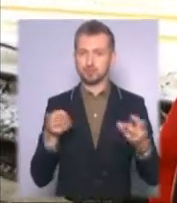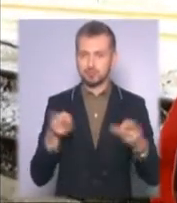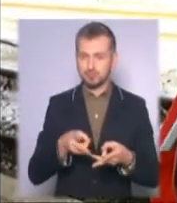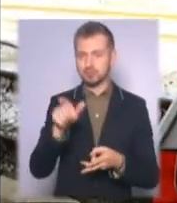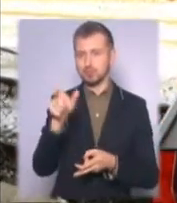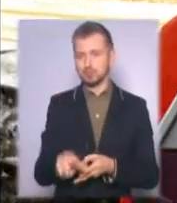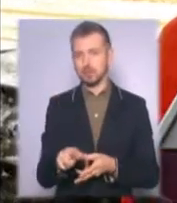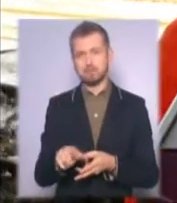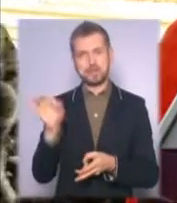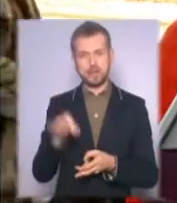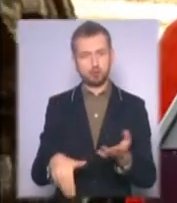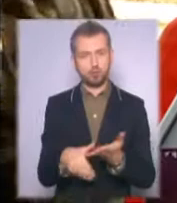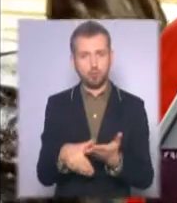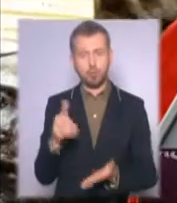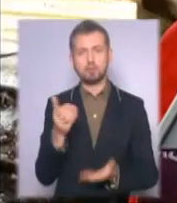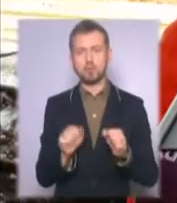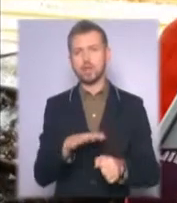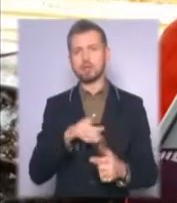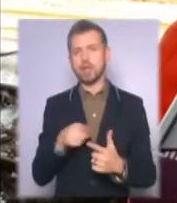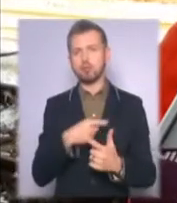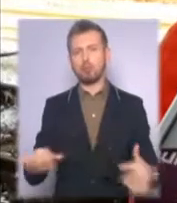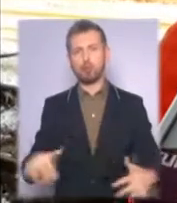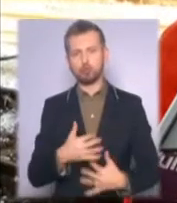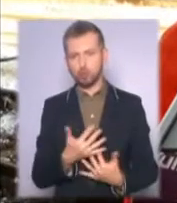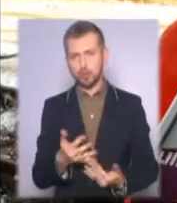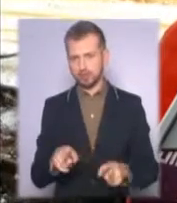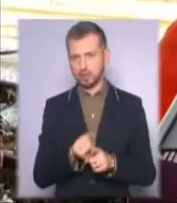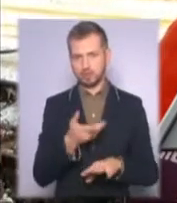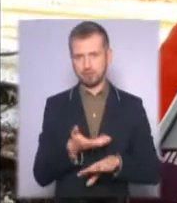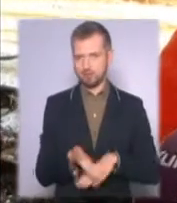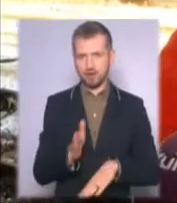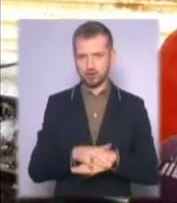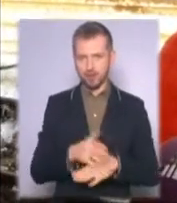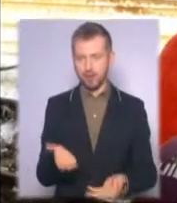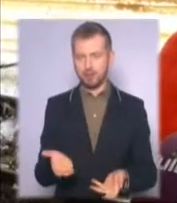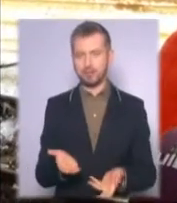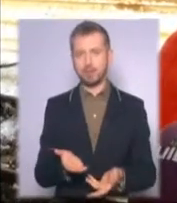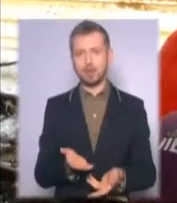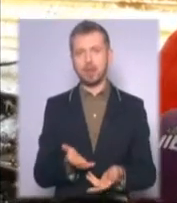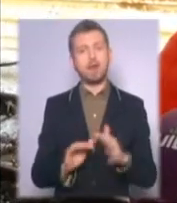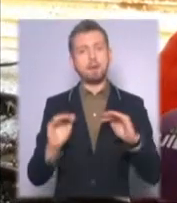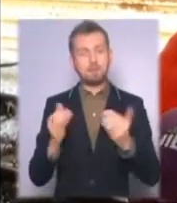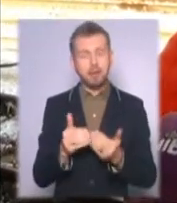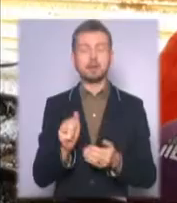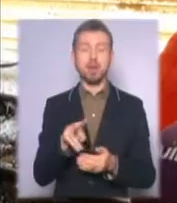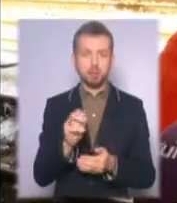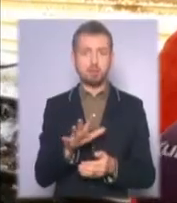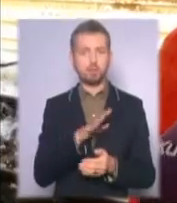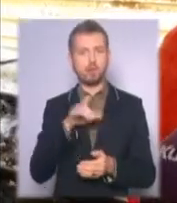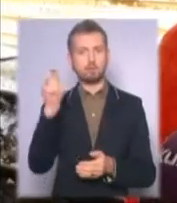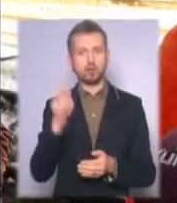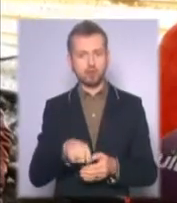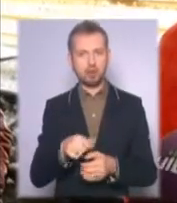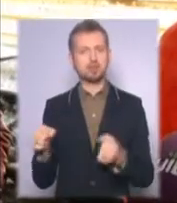миттєвої допомоги. Це може бути або простуда, то є в такій важкій степені менше, але все-таки приїжджають з травмами